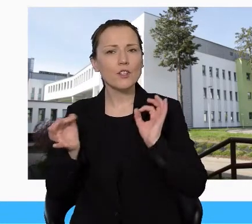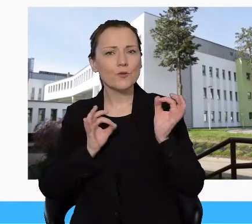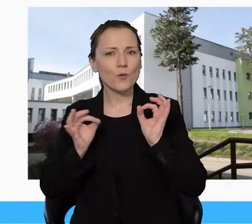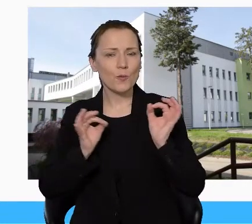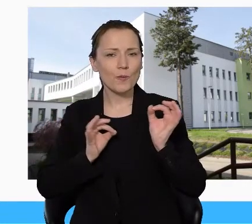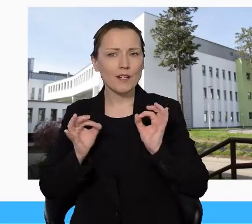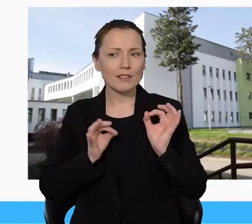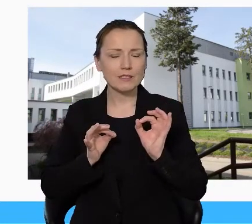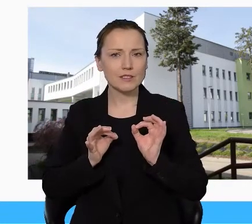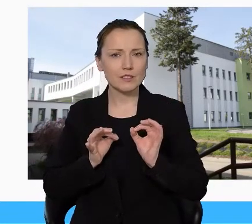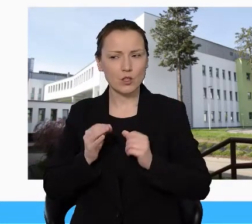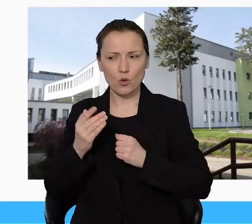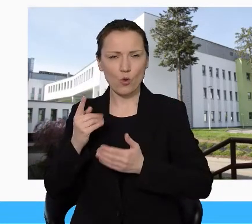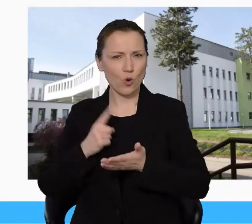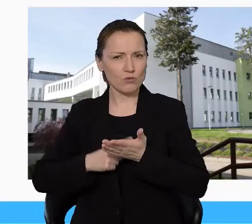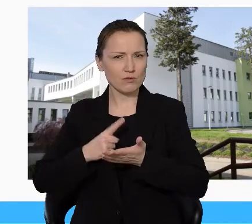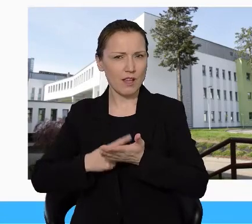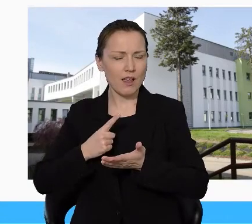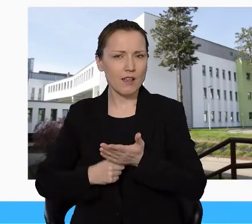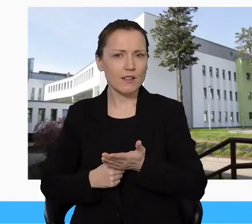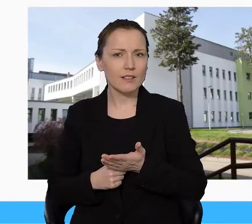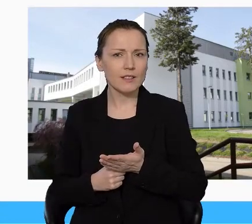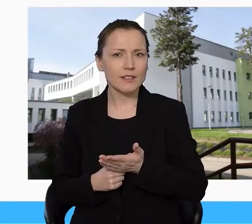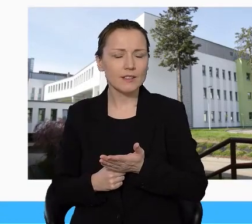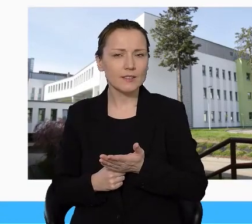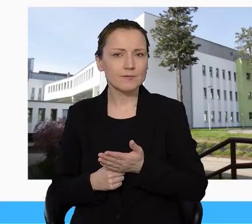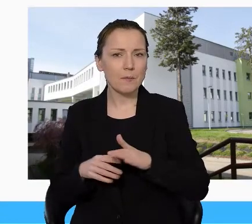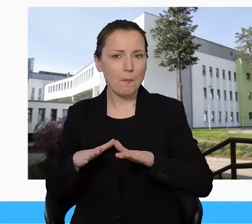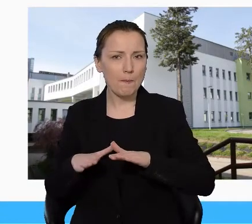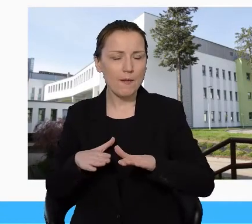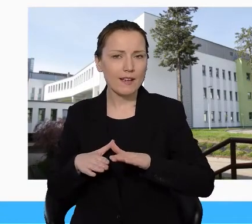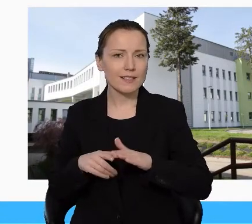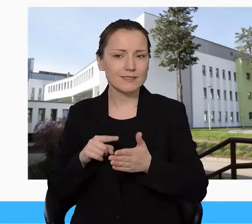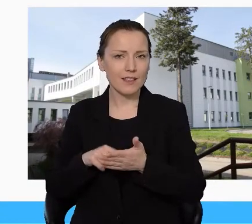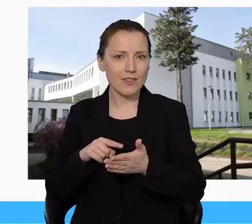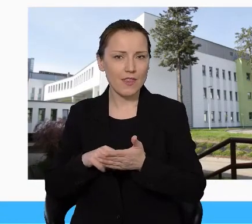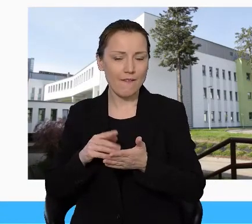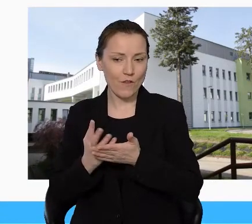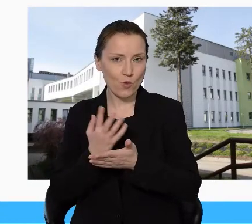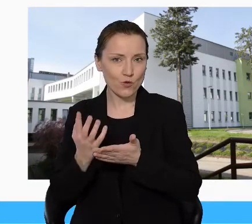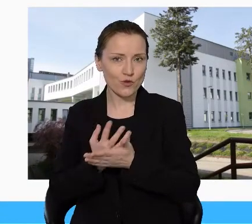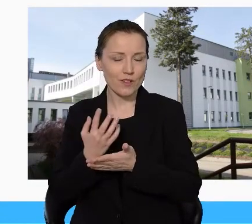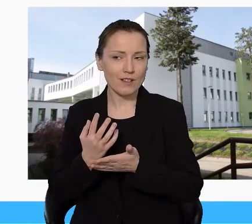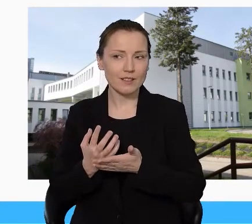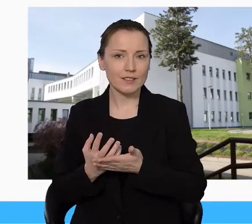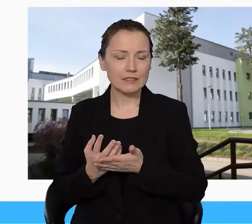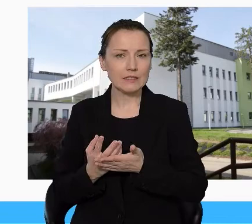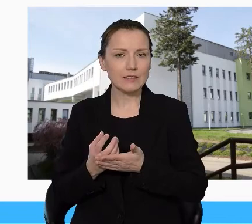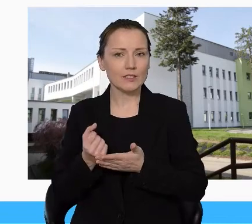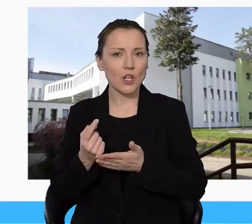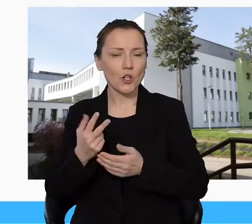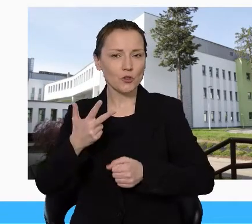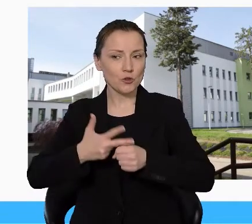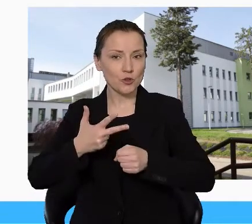ostatnich, to miejsca tam wykorzystane, zaraz już